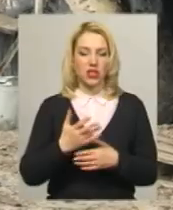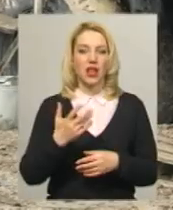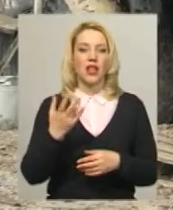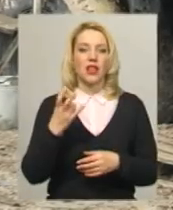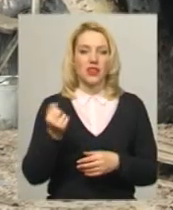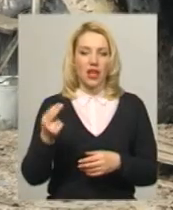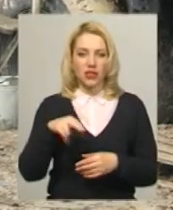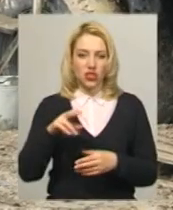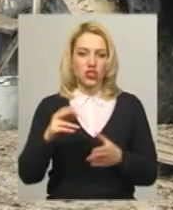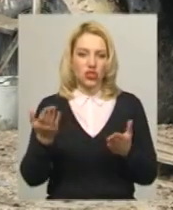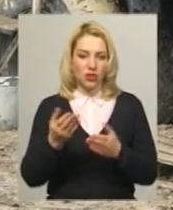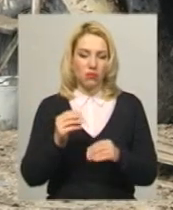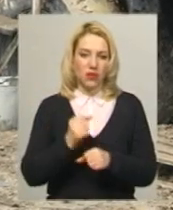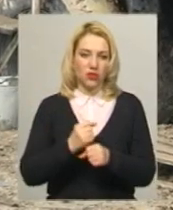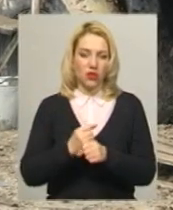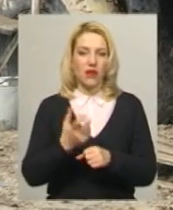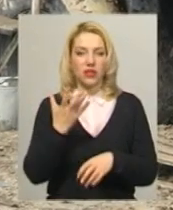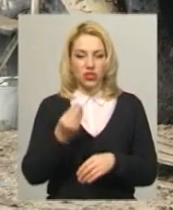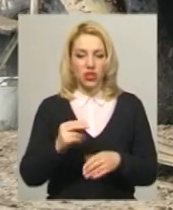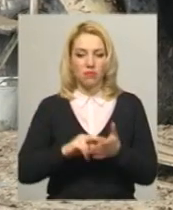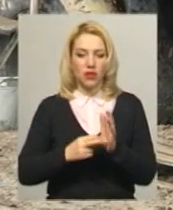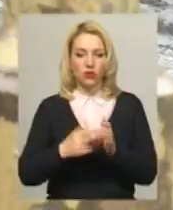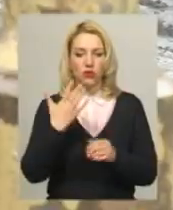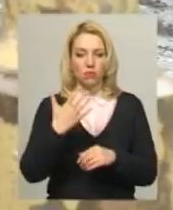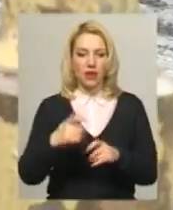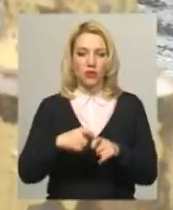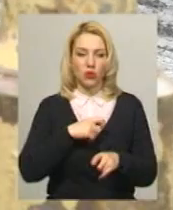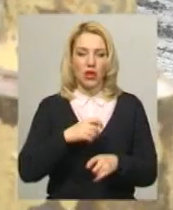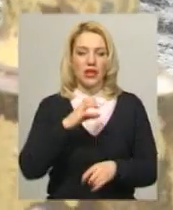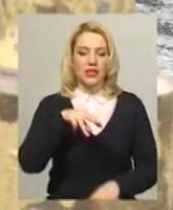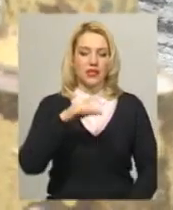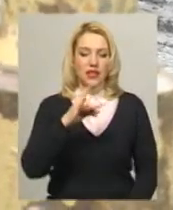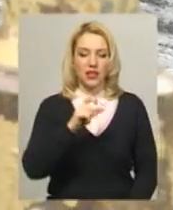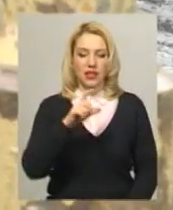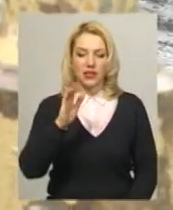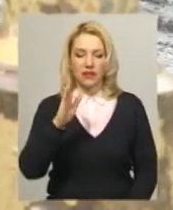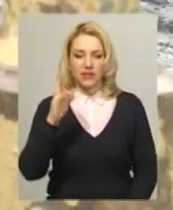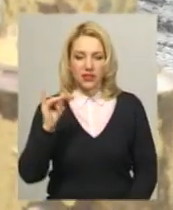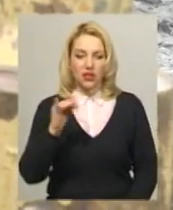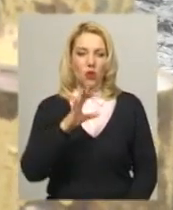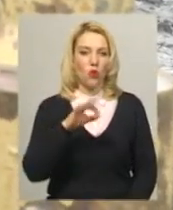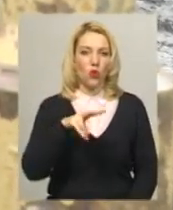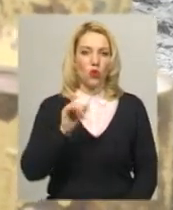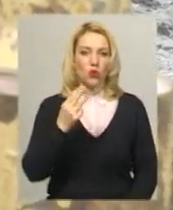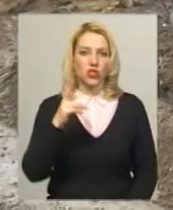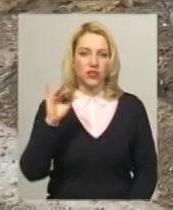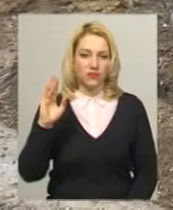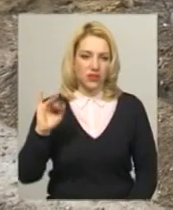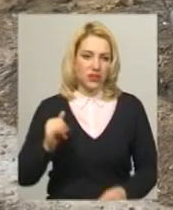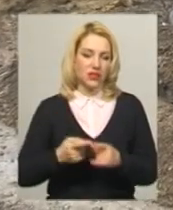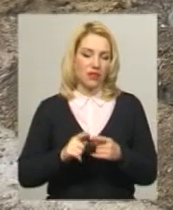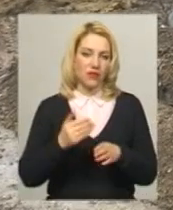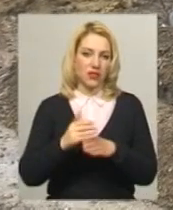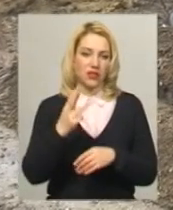працювати. Ще по 5 кілометрів водогону планують провести у Стрихівцях та Углушківцях, які входять до складу ОТГ. На це виділили 3 мільйони гривень з